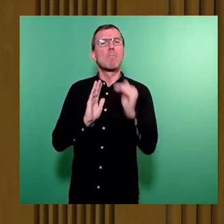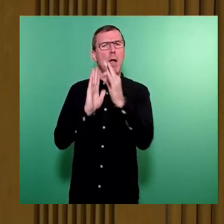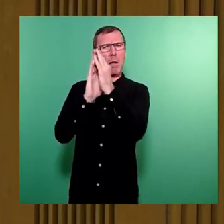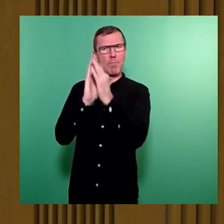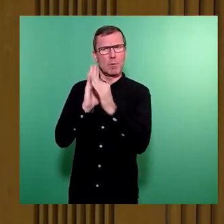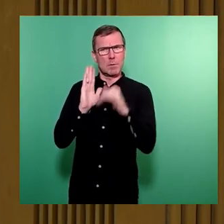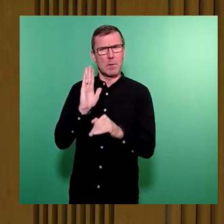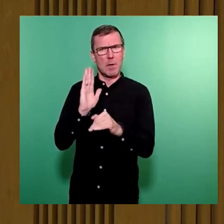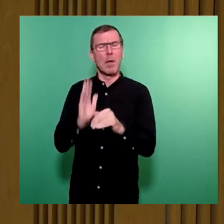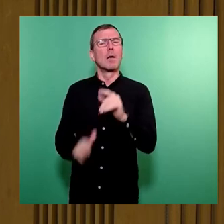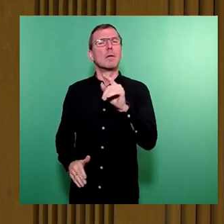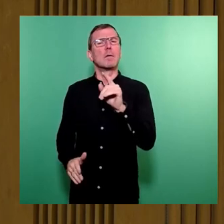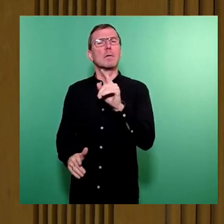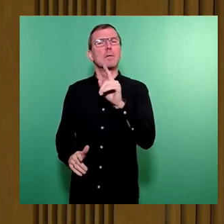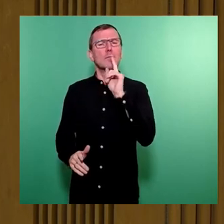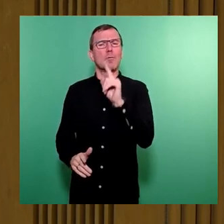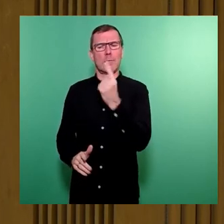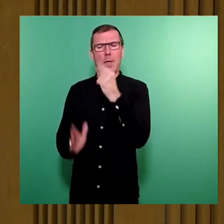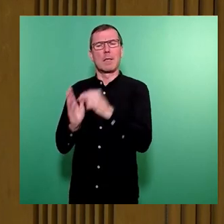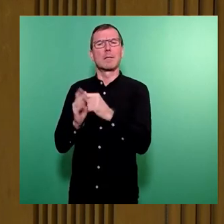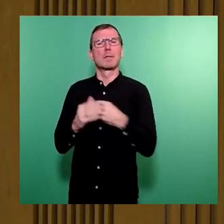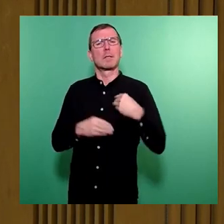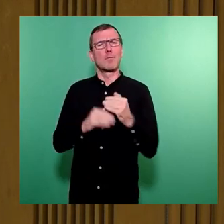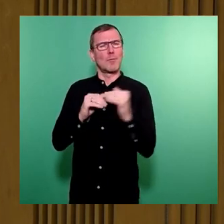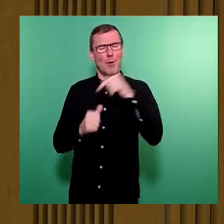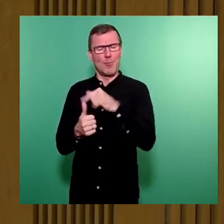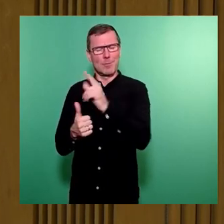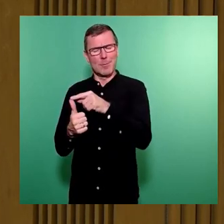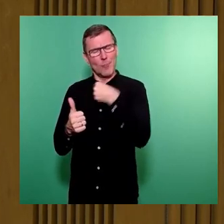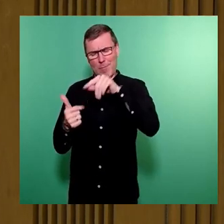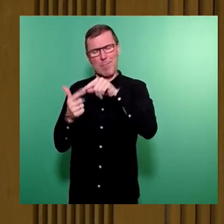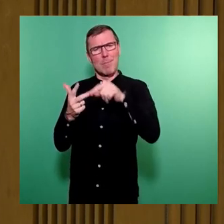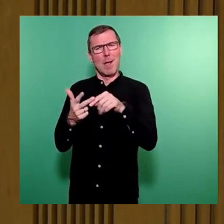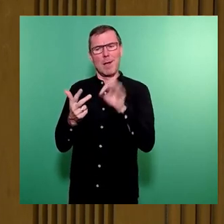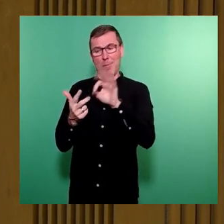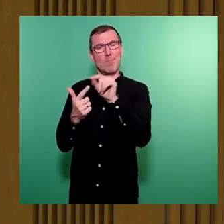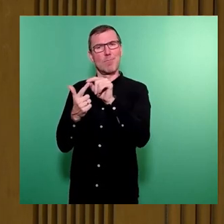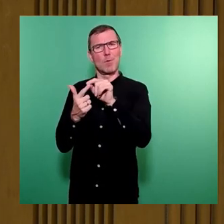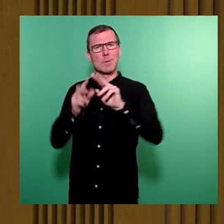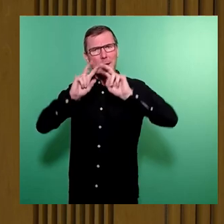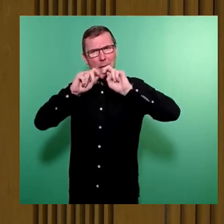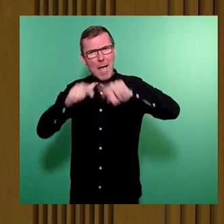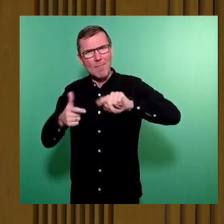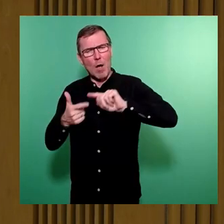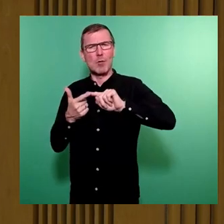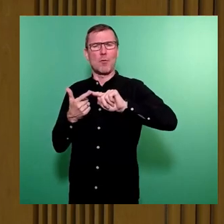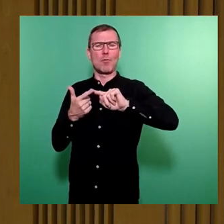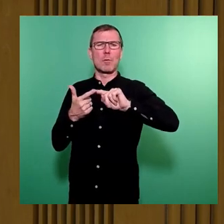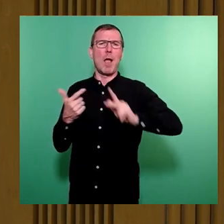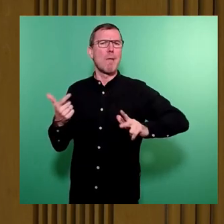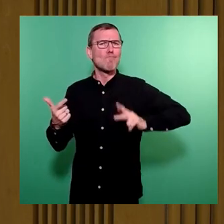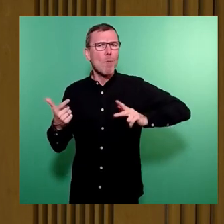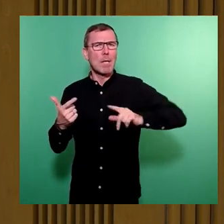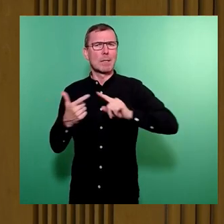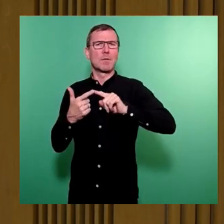außer allein die Gebührenerhöhung, sondern auch den Punkt Evaluierung und Modernisierung des